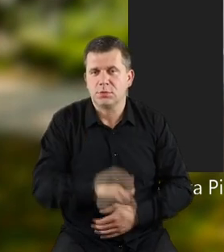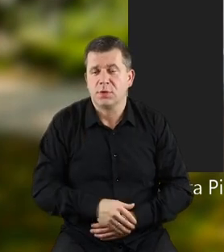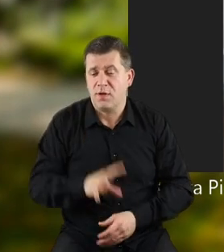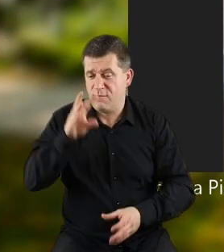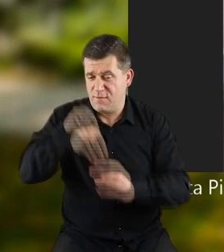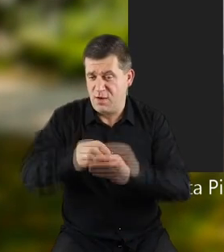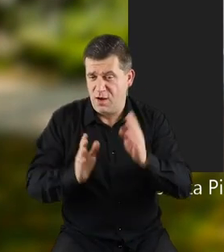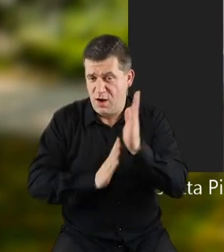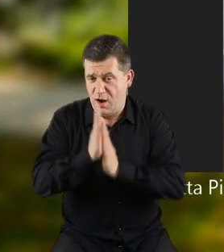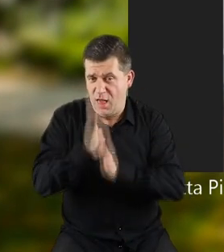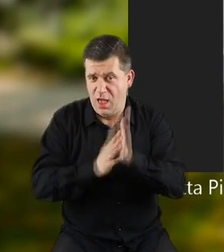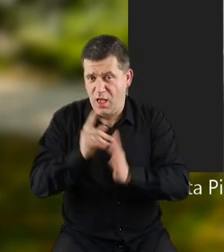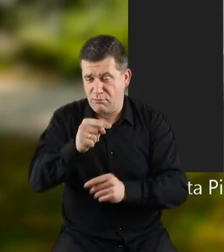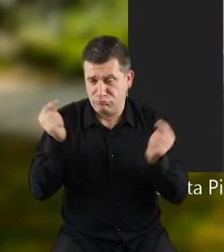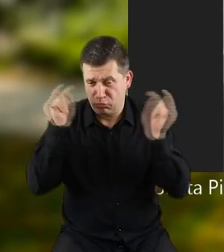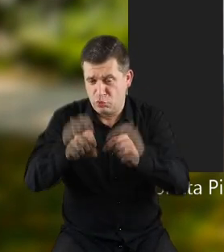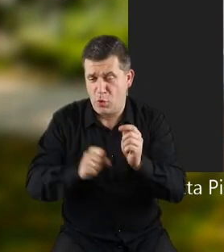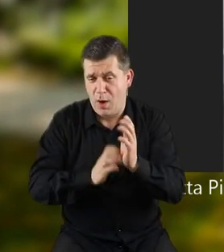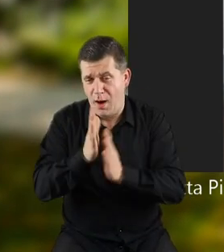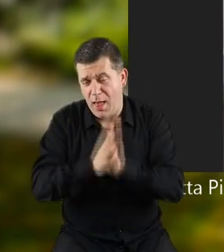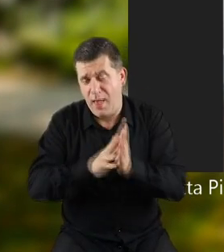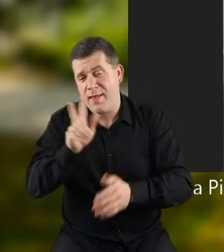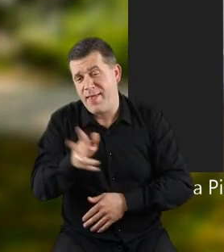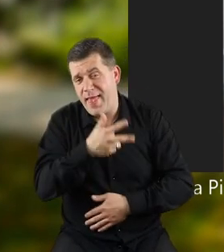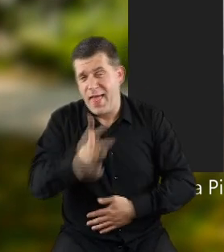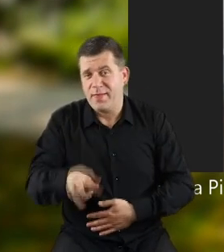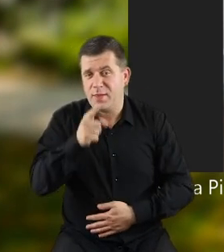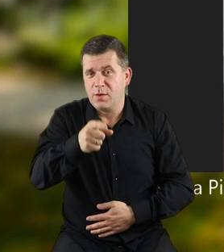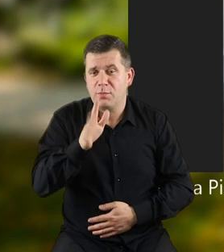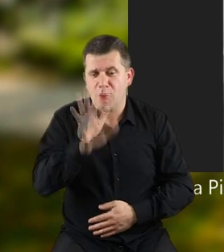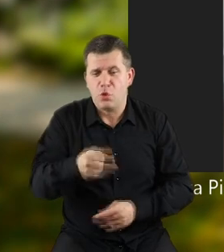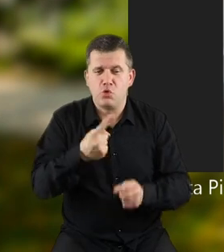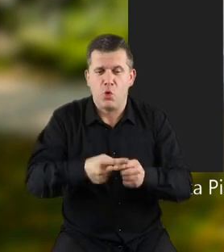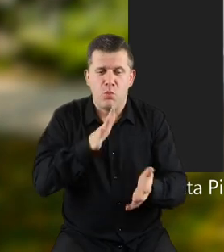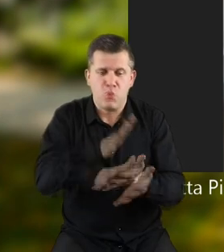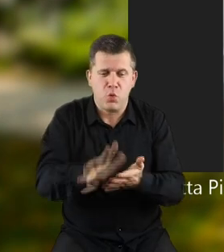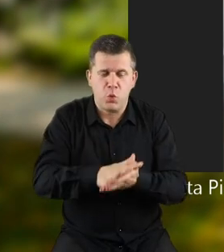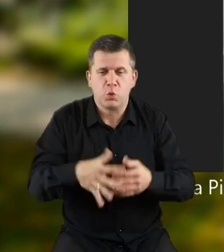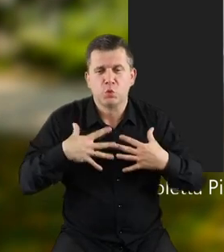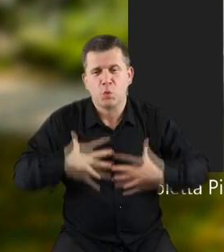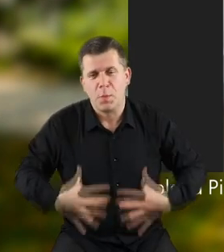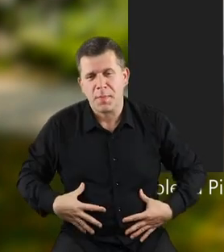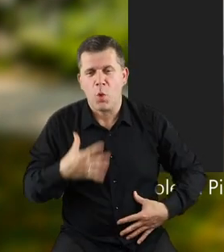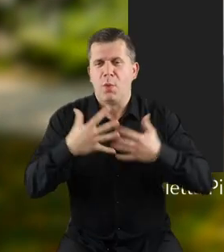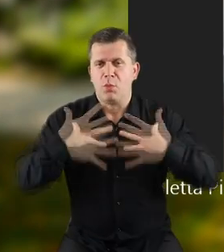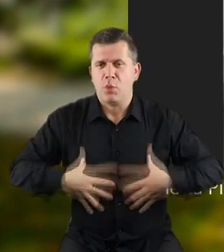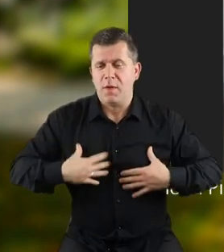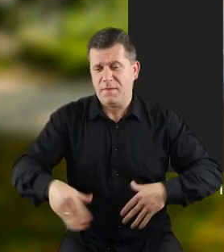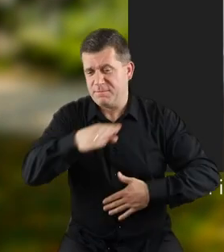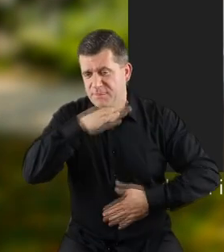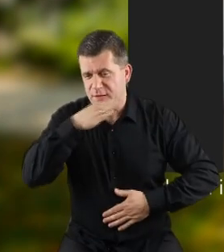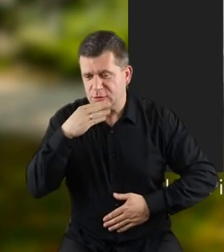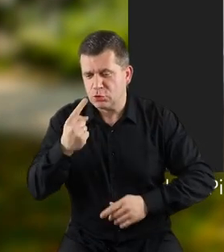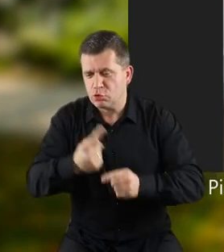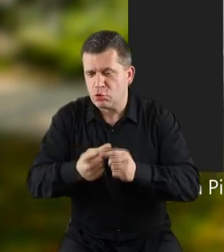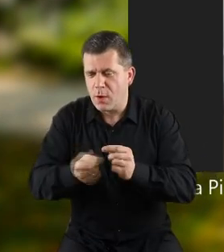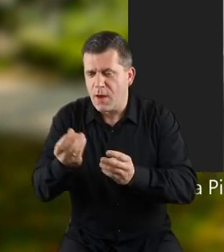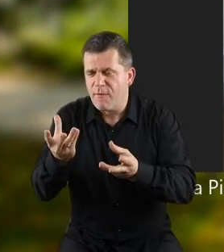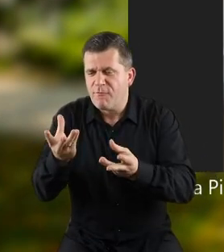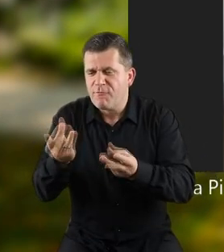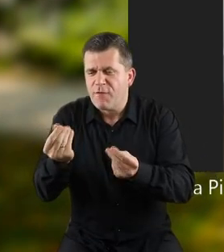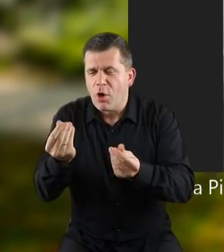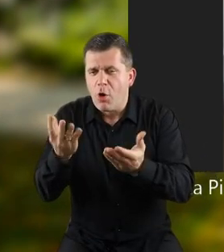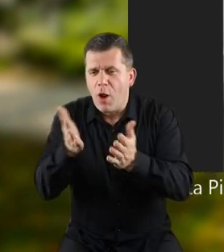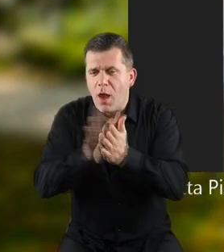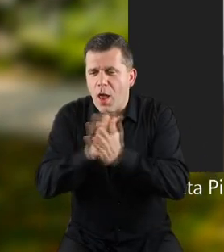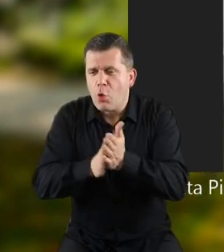jak przyjdziecie tutaj do lasu, przyjedziecie kiedyś i się ubrudzicie sobie sukieneczkę czy bluzeczkę, to wystarczy potrzeć